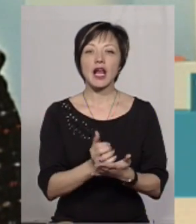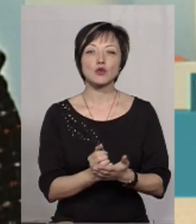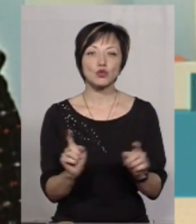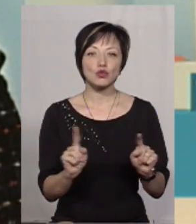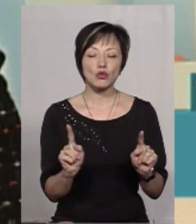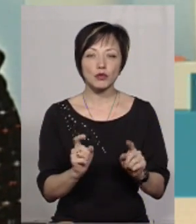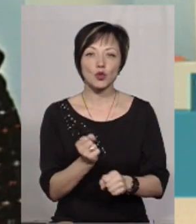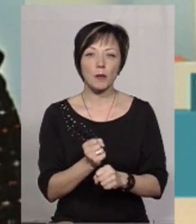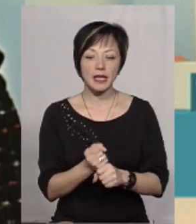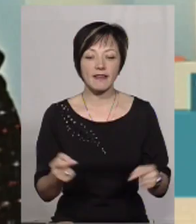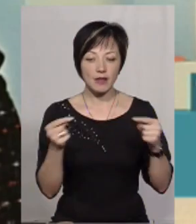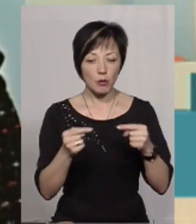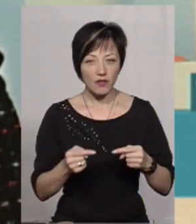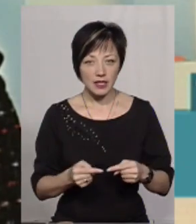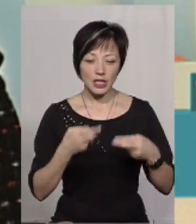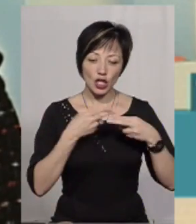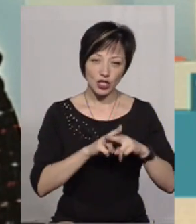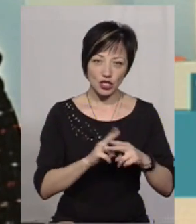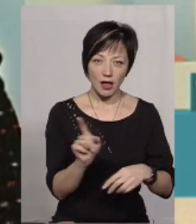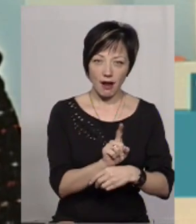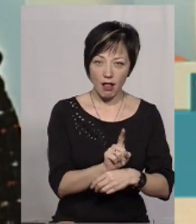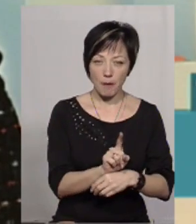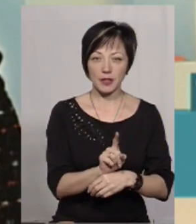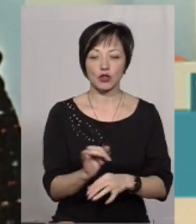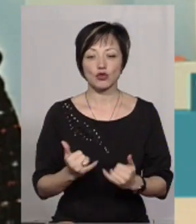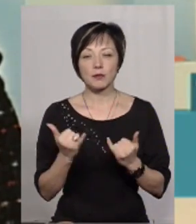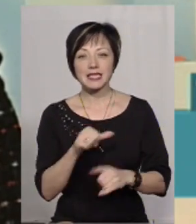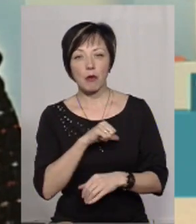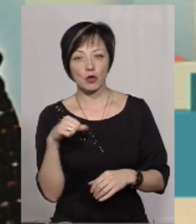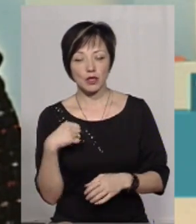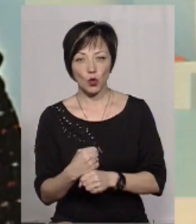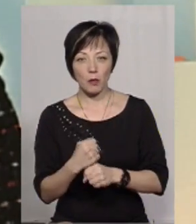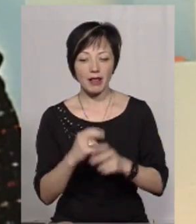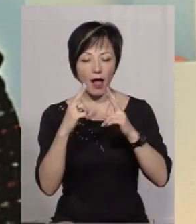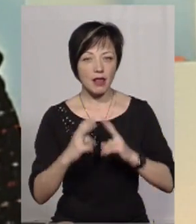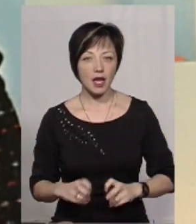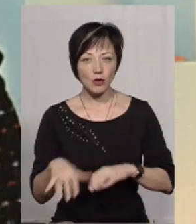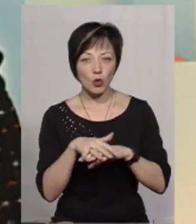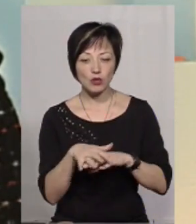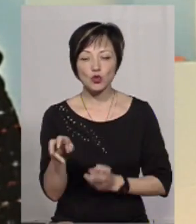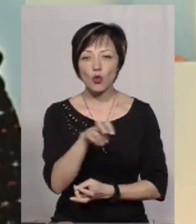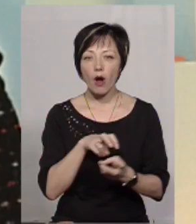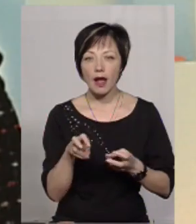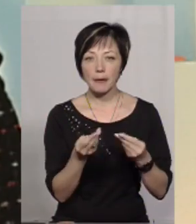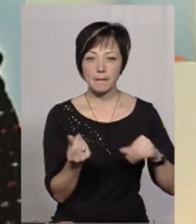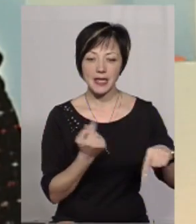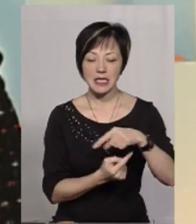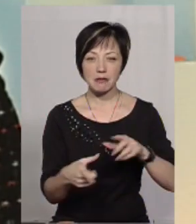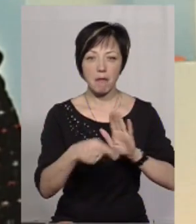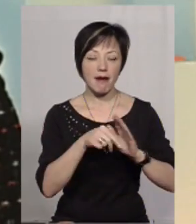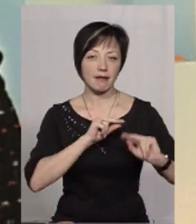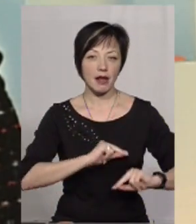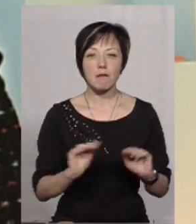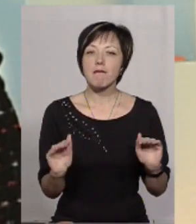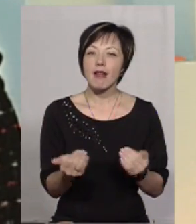того, щоб зробити відповідні, згідно технічних регламентів, для того, щоб самостійно робити аналітику ринків, шукати бізнес-партнерів.